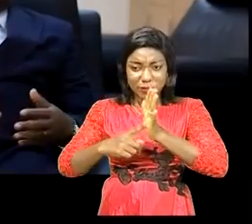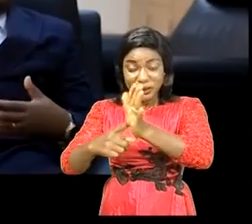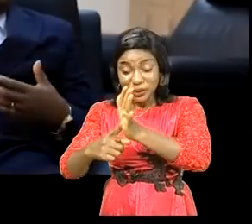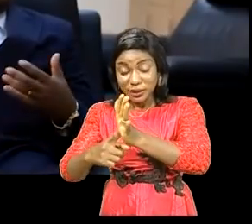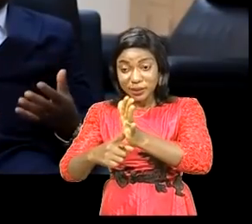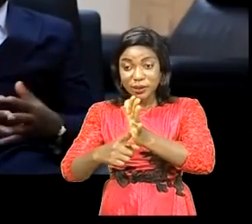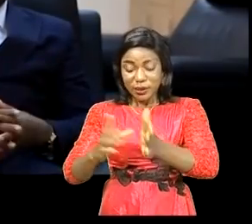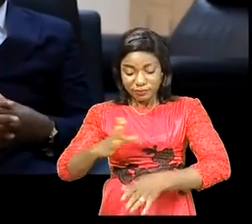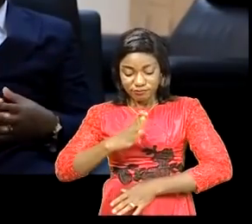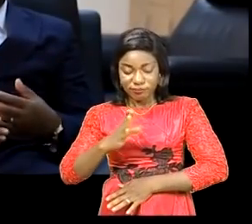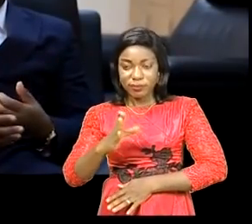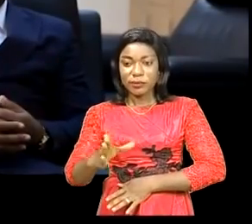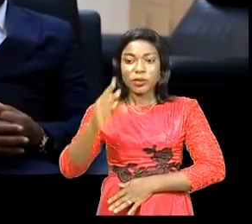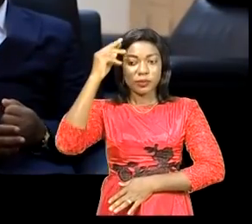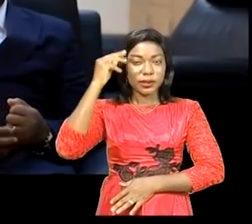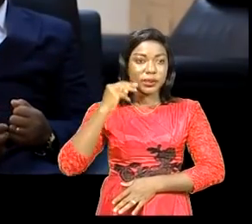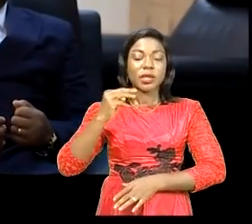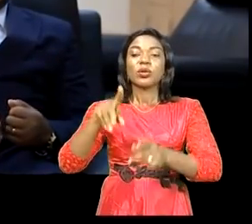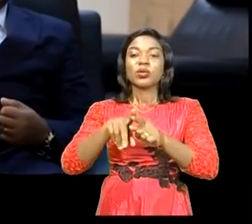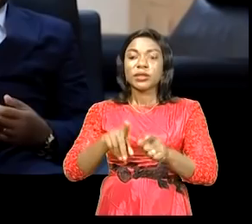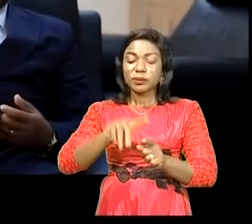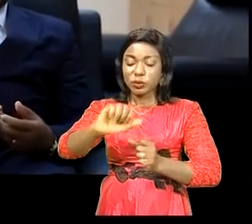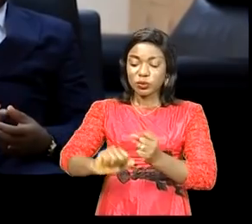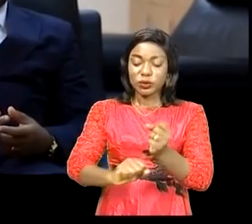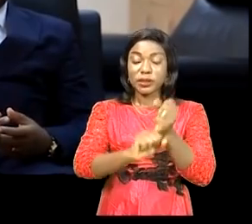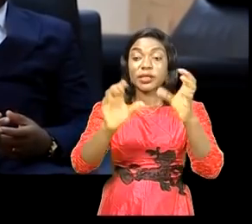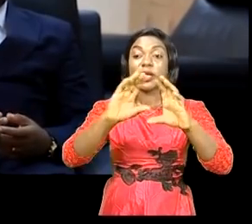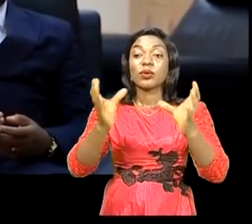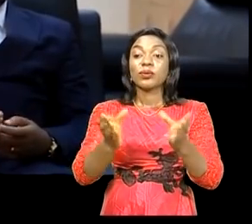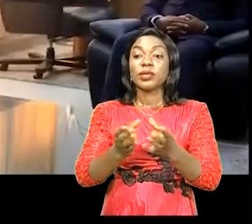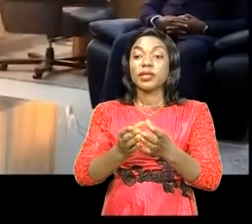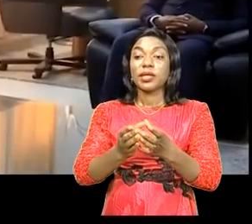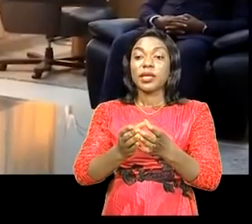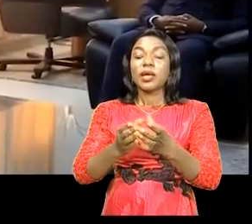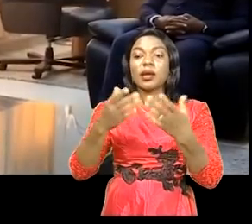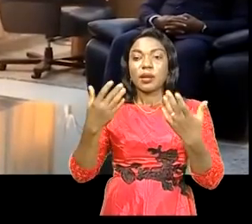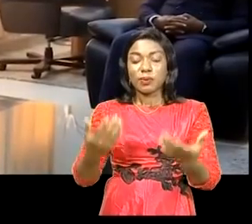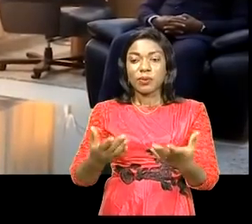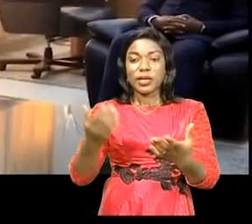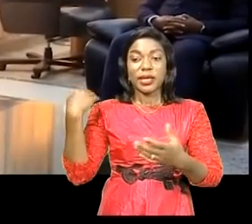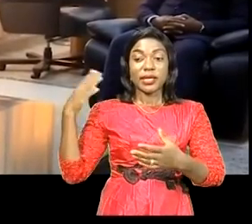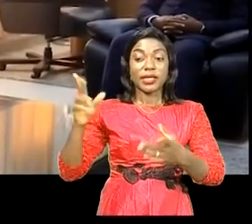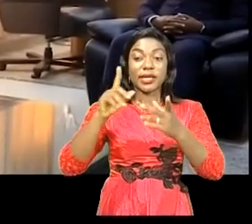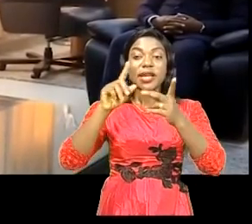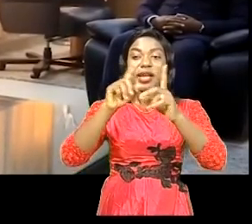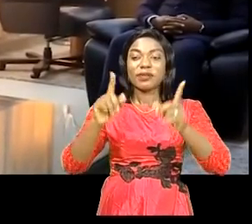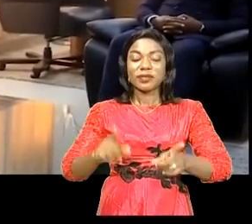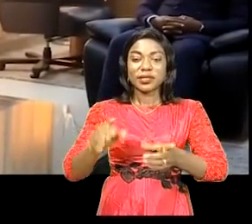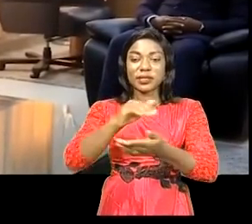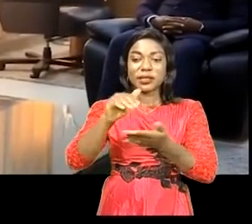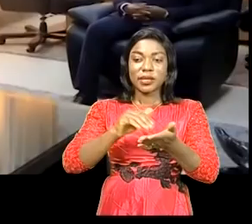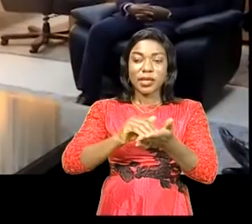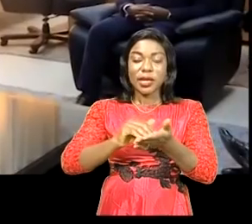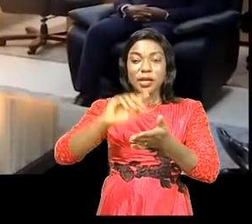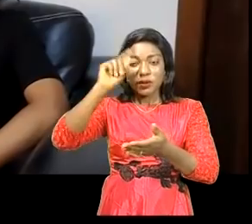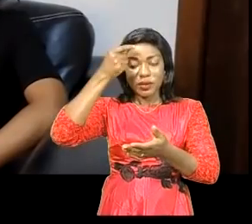ses civilités au ministre et lui témoigner tous les soutiens de la communauté économique des états d'Afrique centrale, à travers lui, le gouvernement